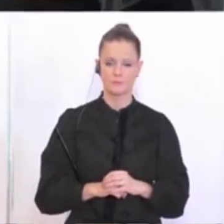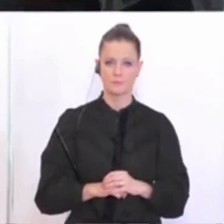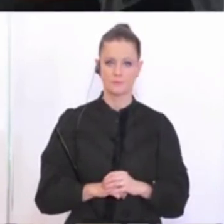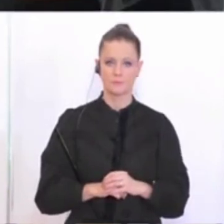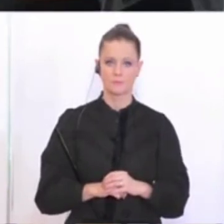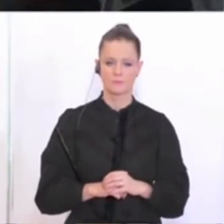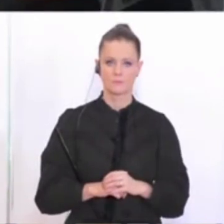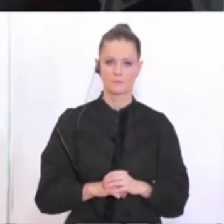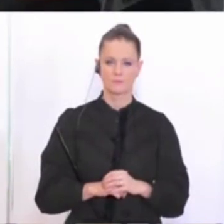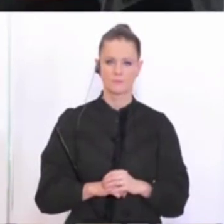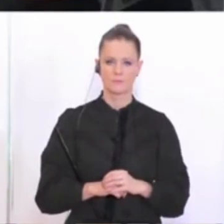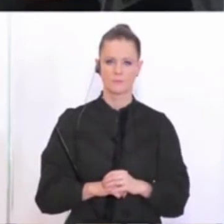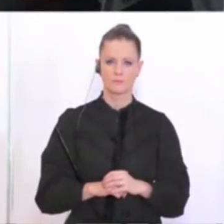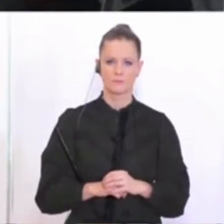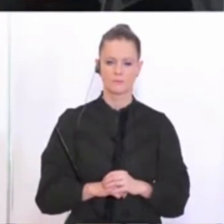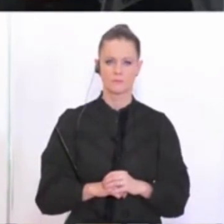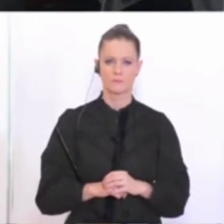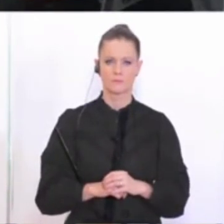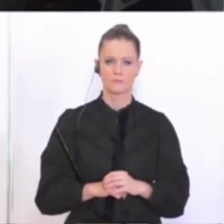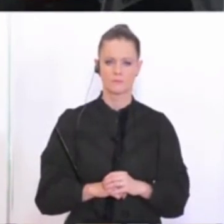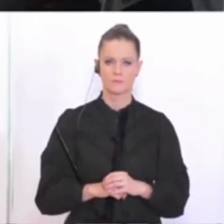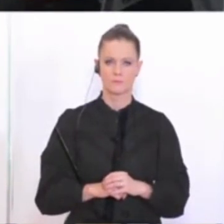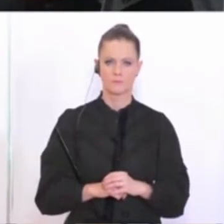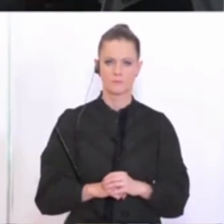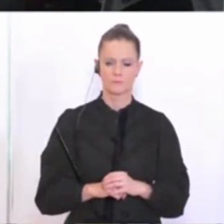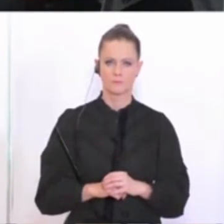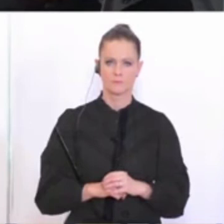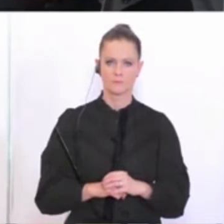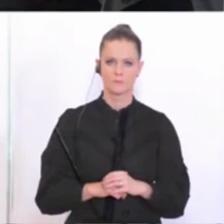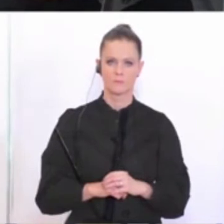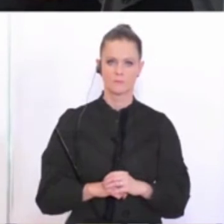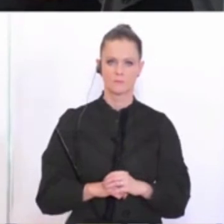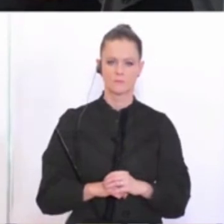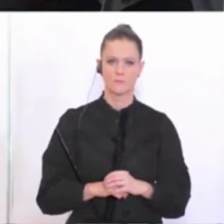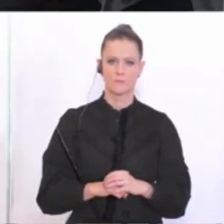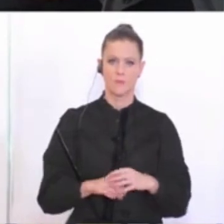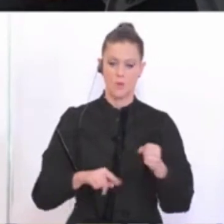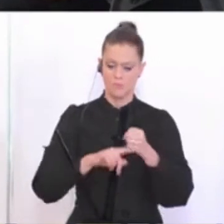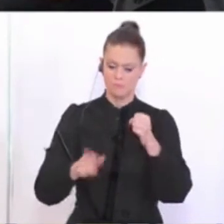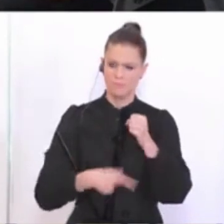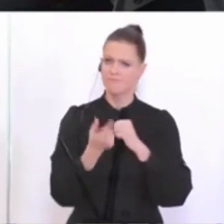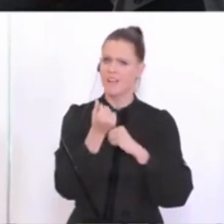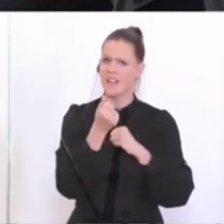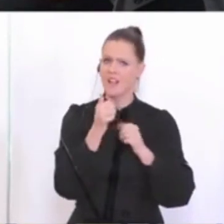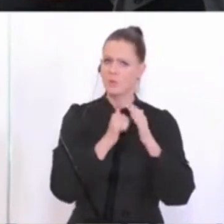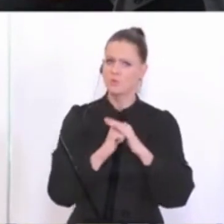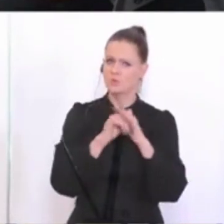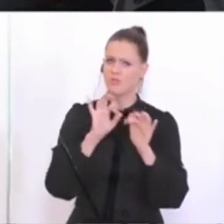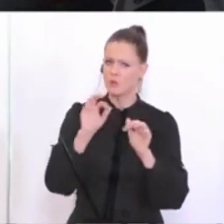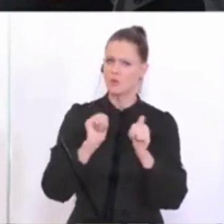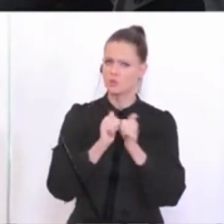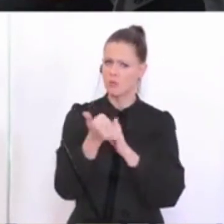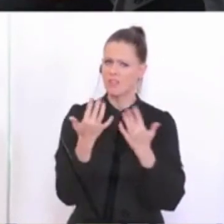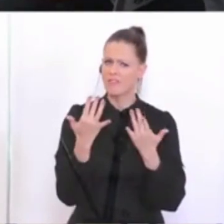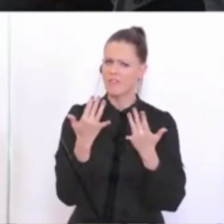Können Sie schon was über die Größenordnung für die Unterstützung sagen für den Sport? Was haben Sie angedeutet, dass das noch